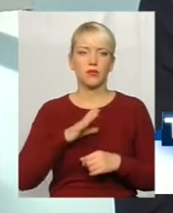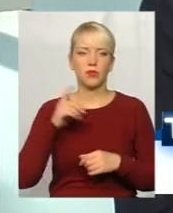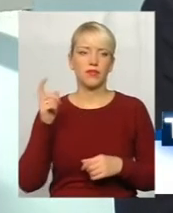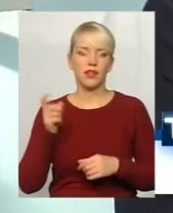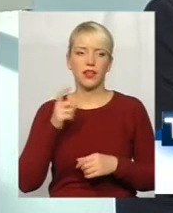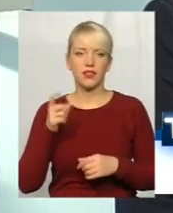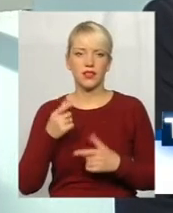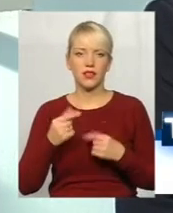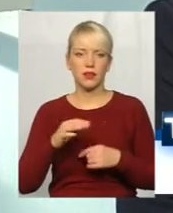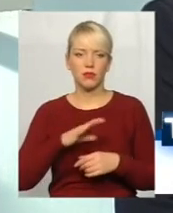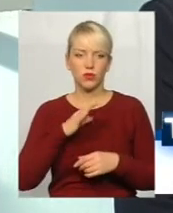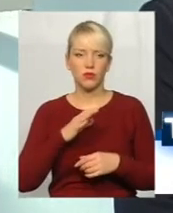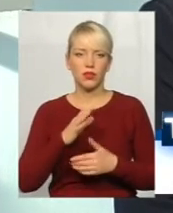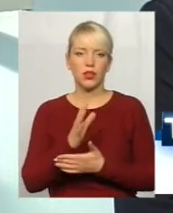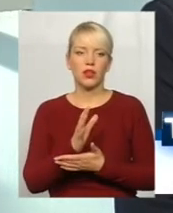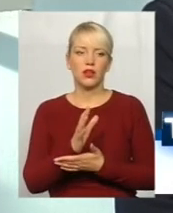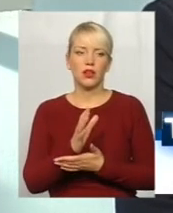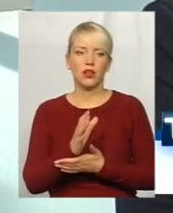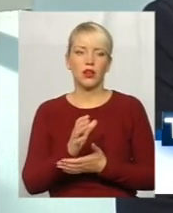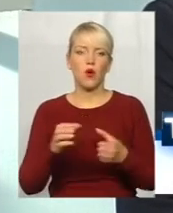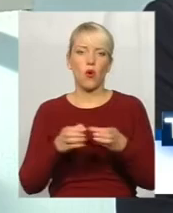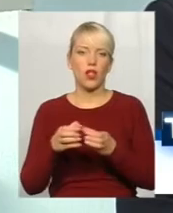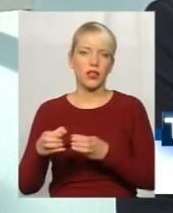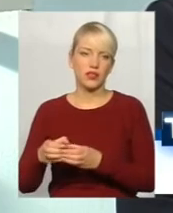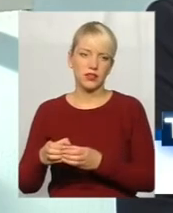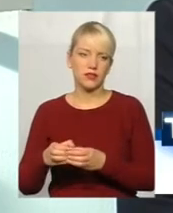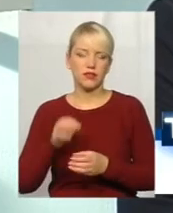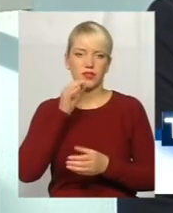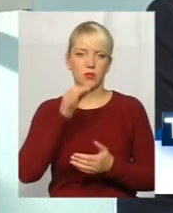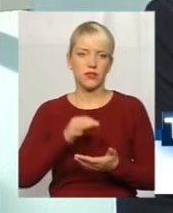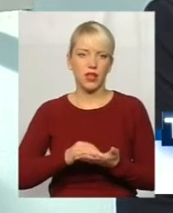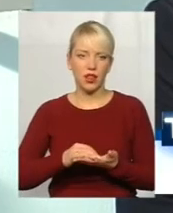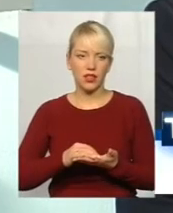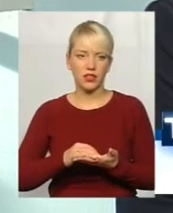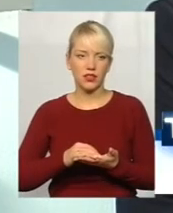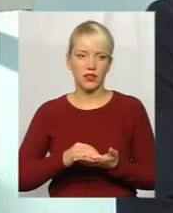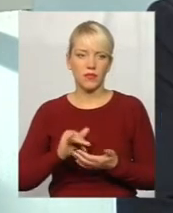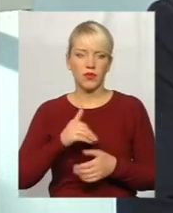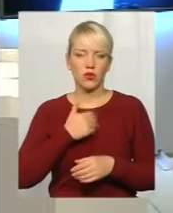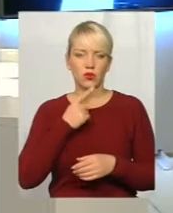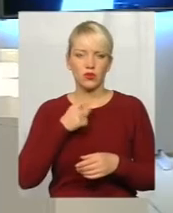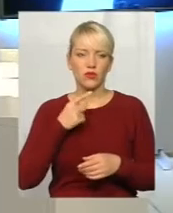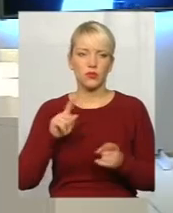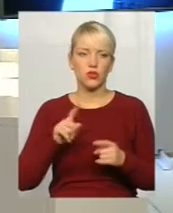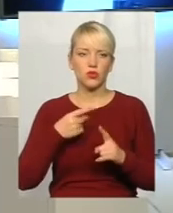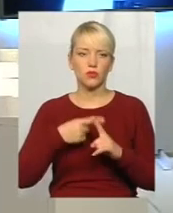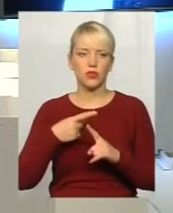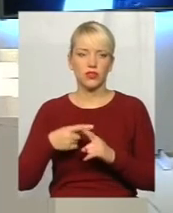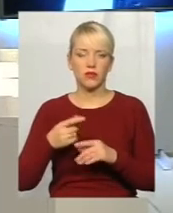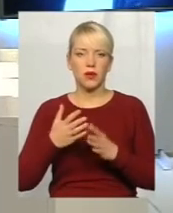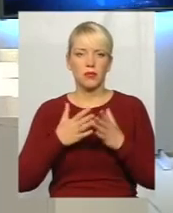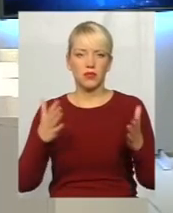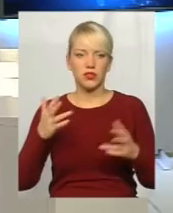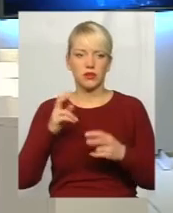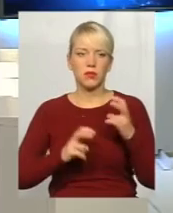був колектив відповідальний, і хочу відмітити як позитив, більшість підприємств